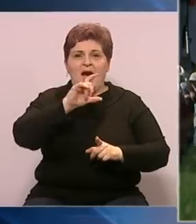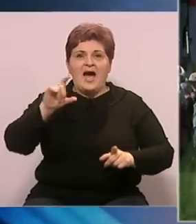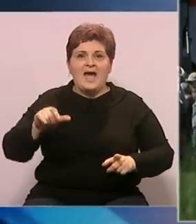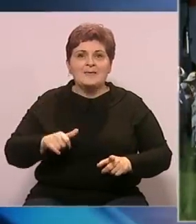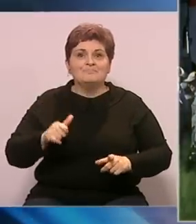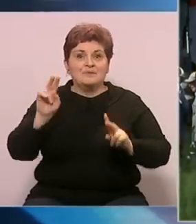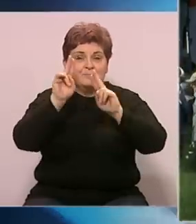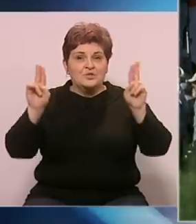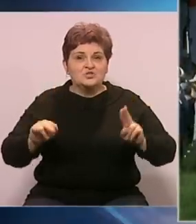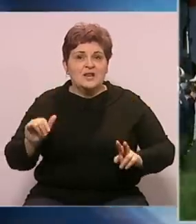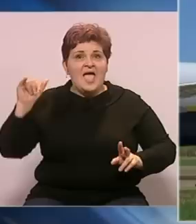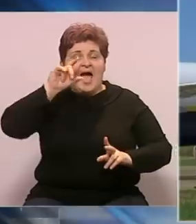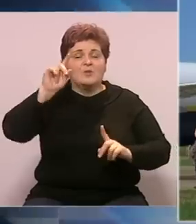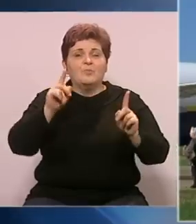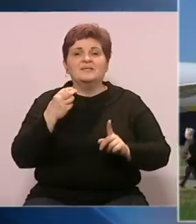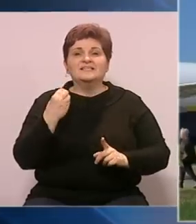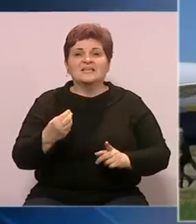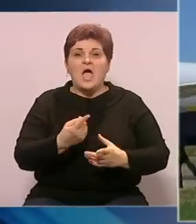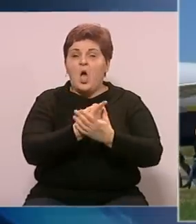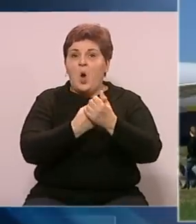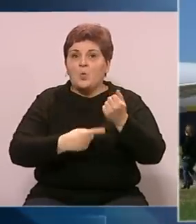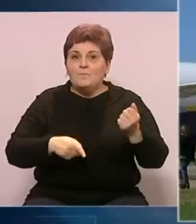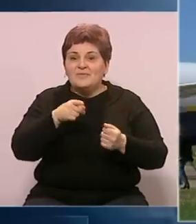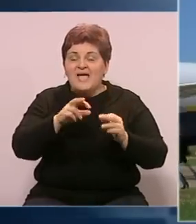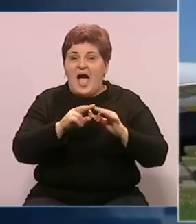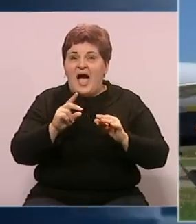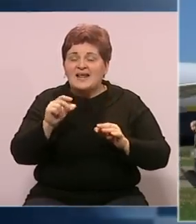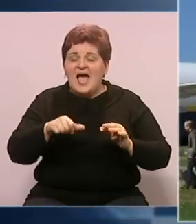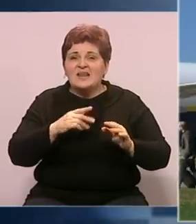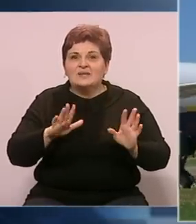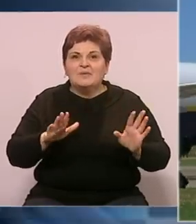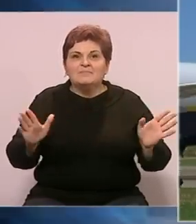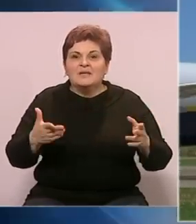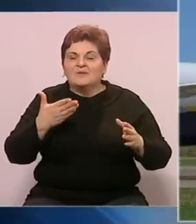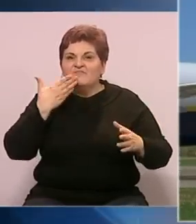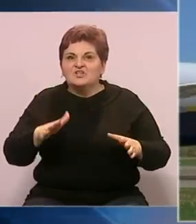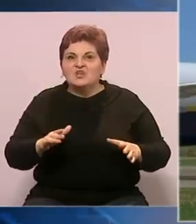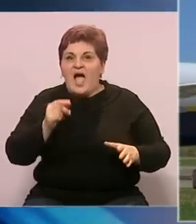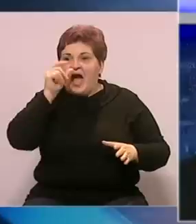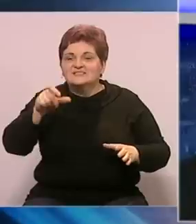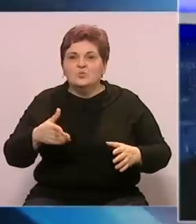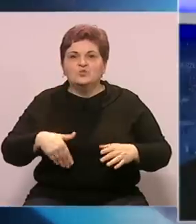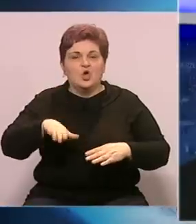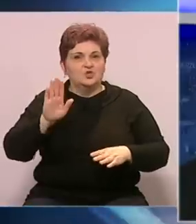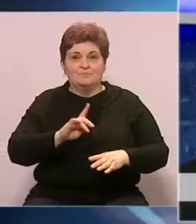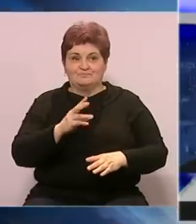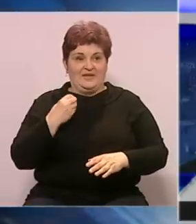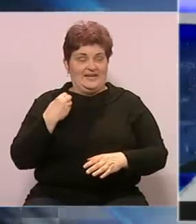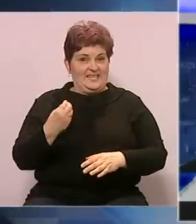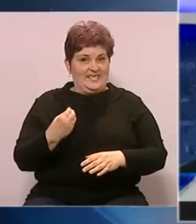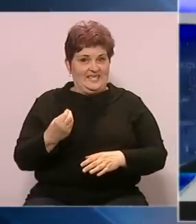međunarodni aerodrom u Republici Srpskoj, gubitak Ryanaira bio bi veliki udarac. Za putnike još veći. Nije dobro